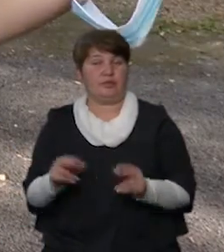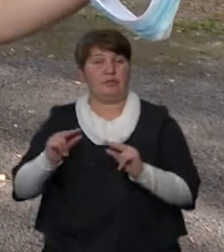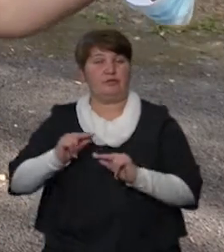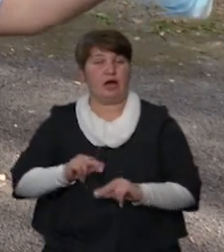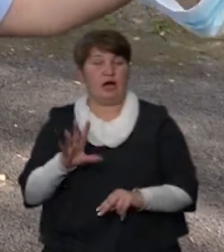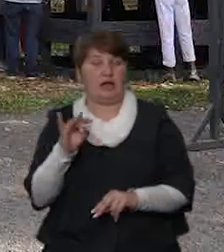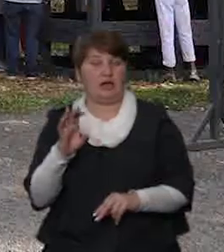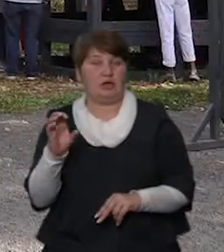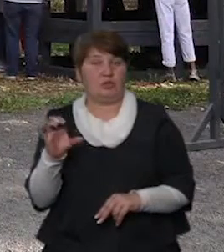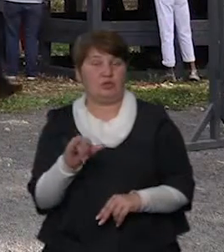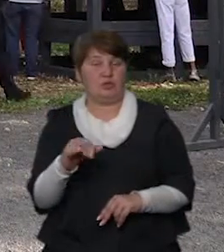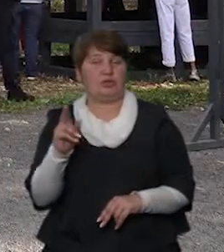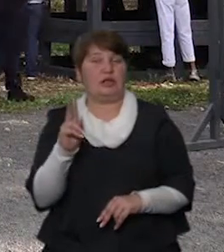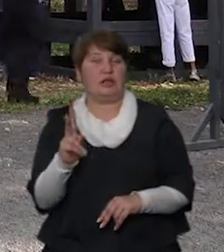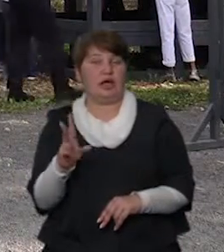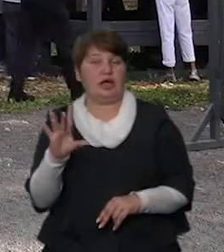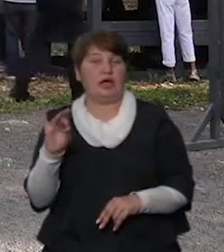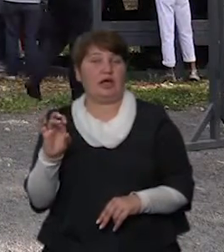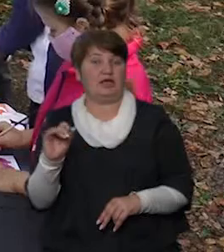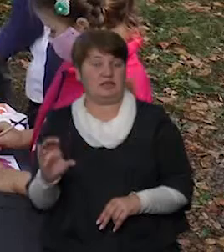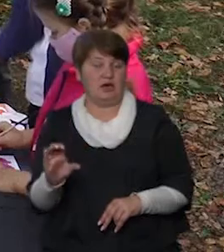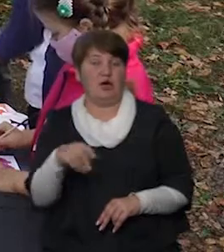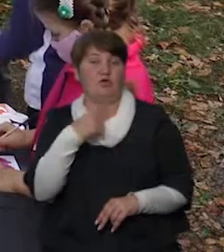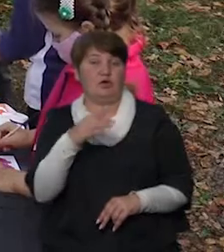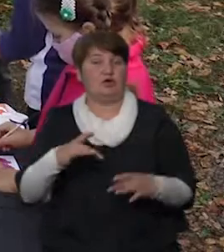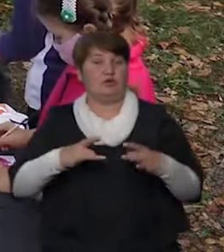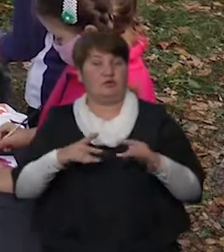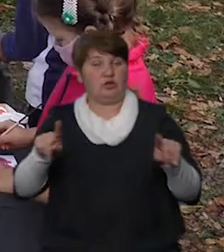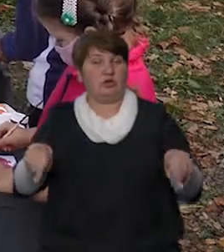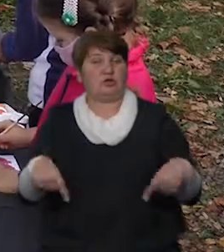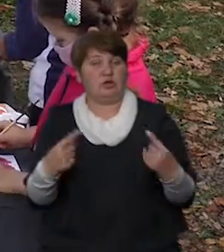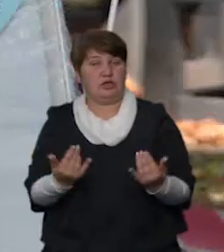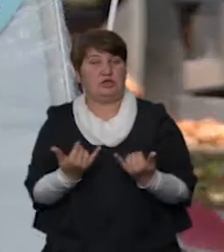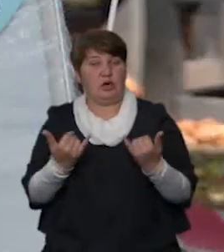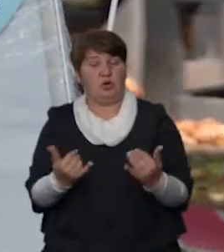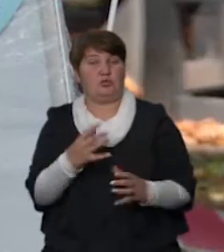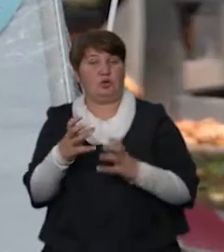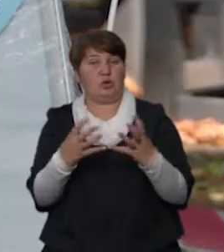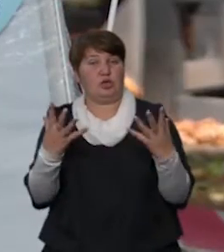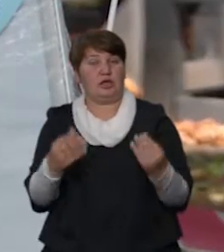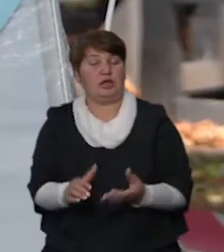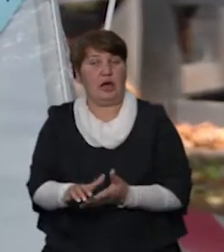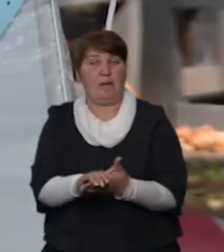«Карітасу» Наталія Кец розповідає, що свято для франківців організували з нагоди Міжнародного дня миру.